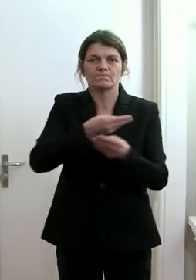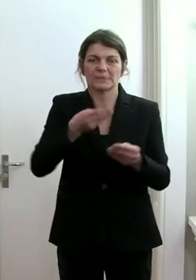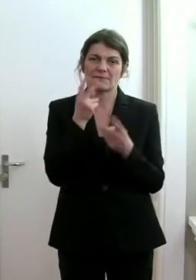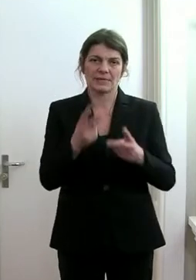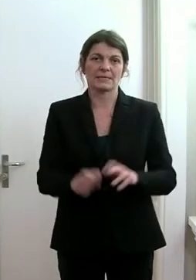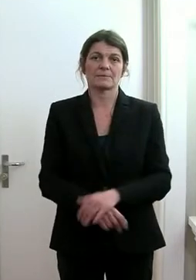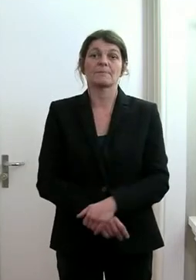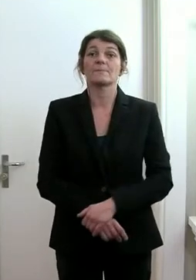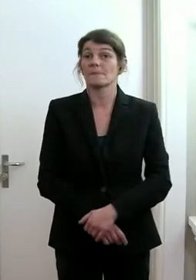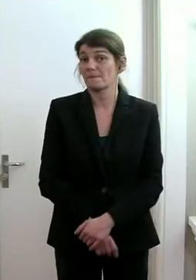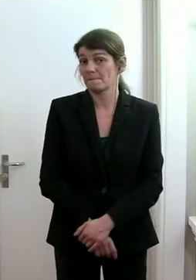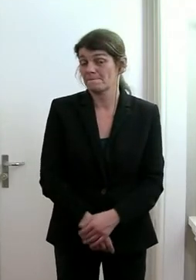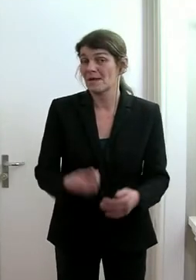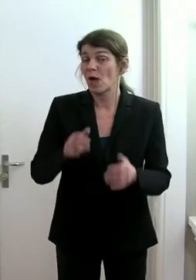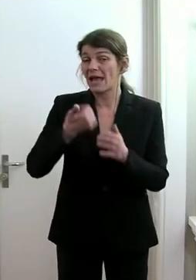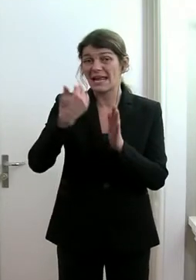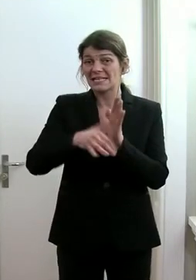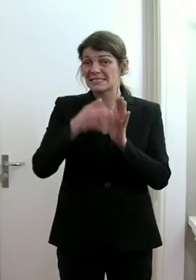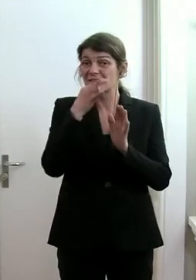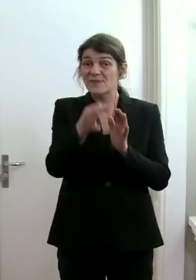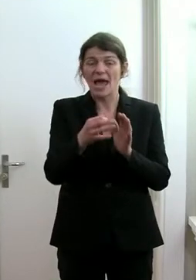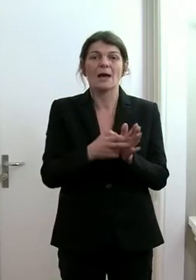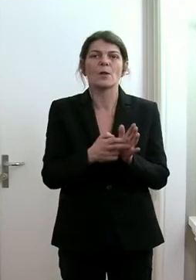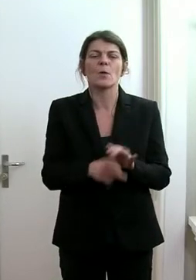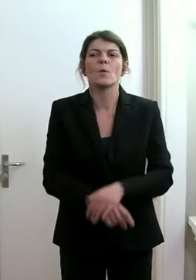Dann würde ich noch eine letzte Frage.